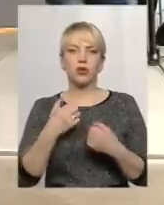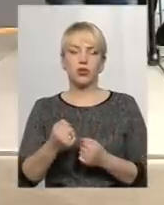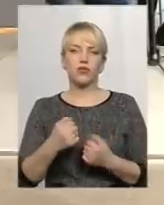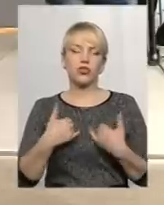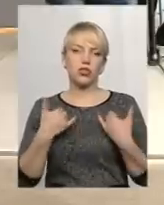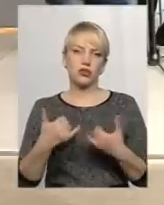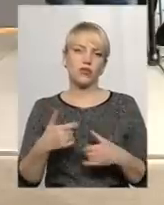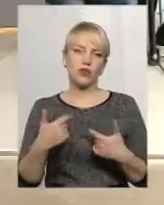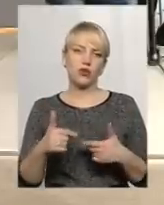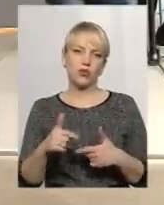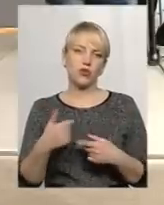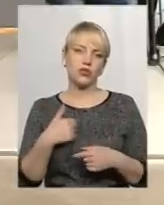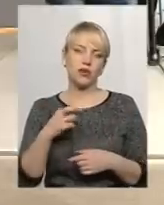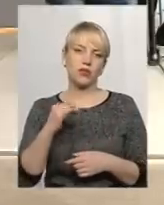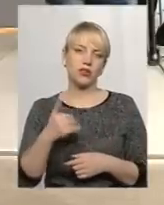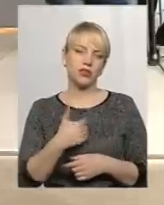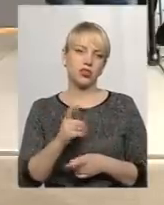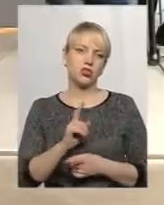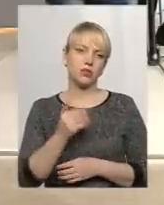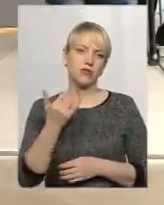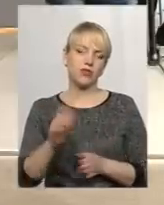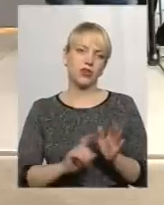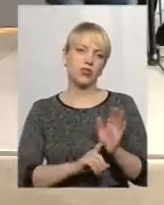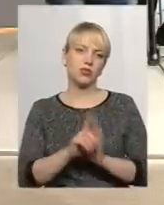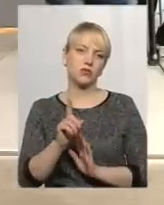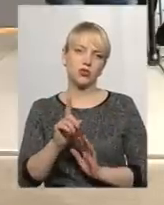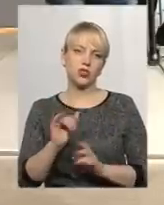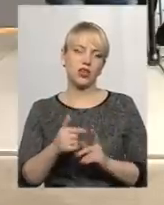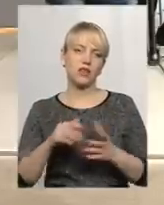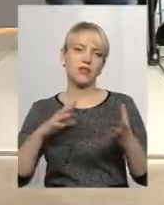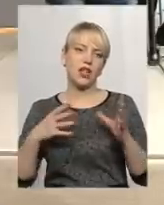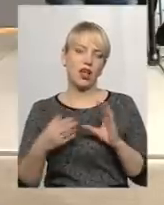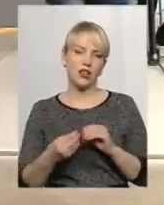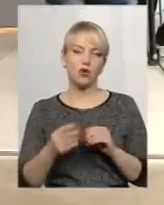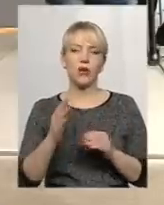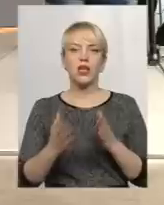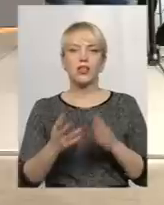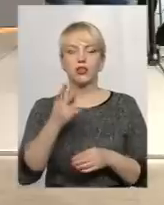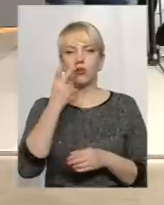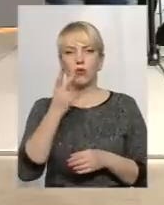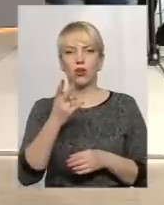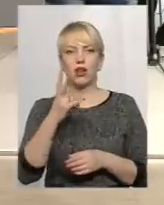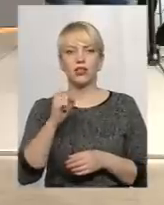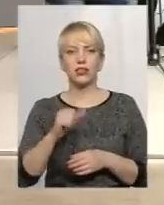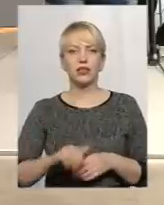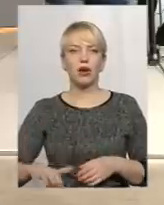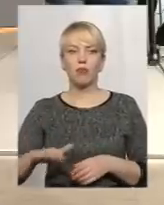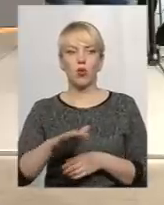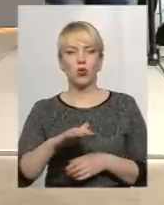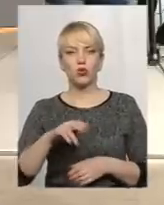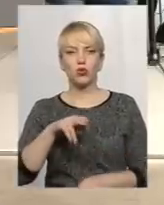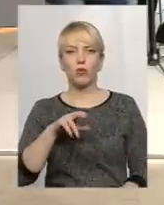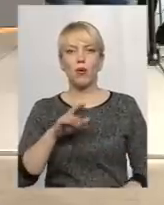власне, пане Руслане, я би хотіла, щоб ви розпочали. Загалом, якщо поглянути на площу парку,